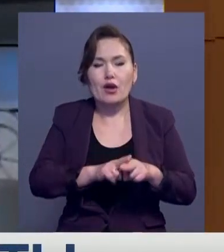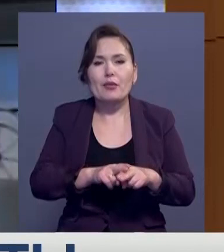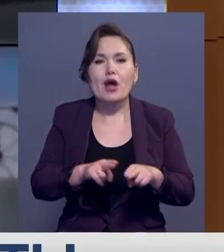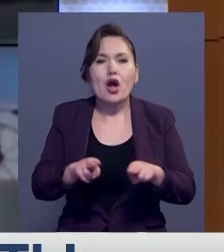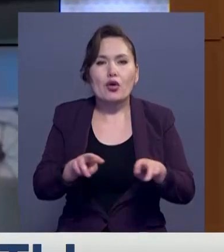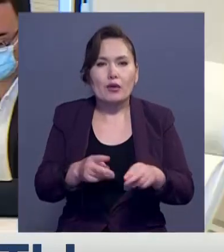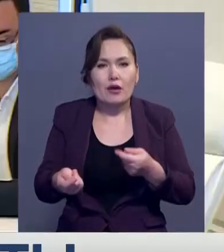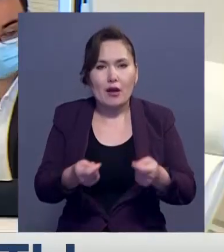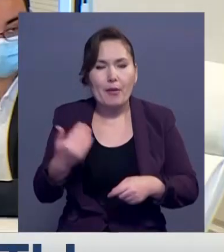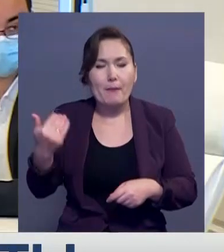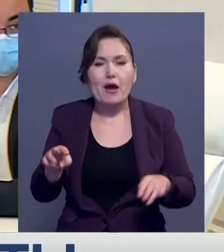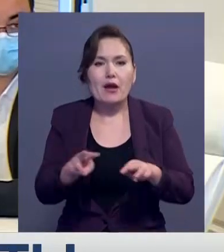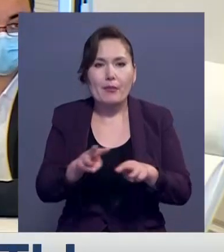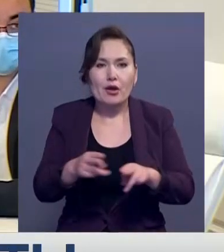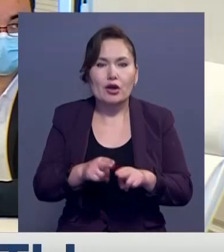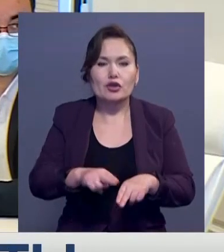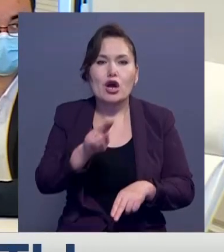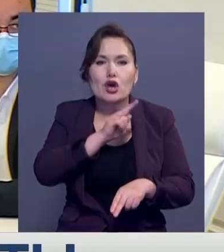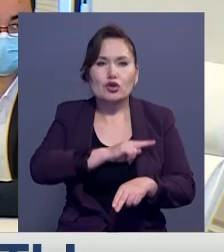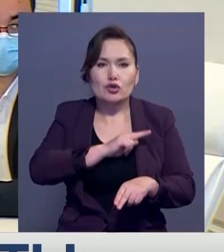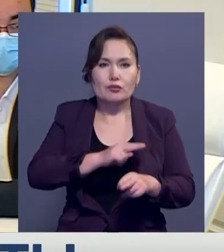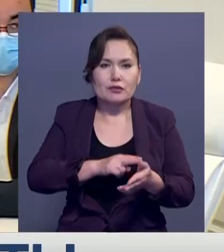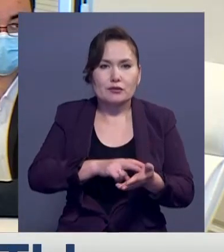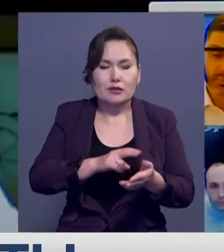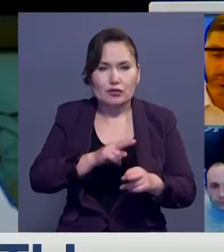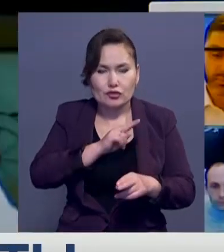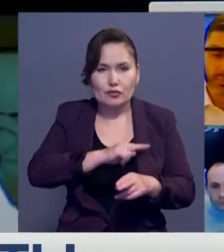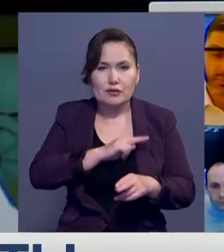барлық министерлікпен ведімстуаларды мобилизацияға шақырды.